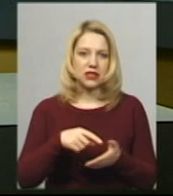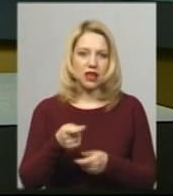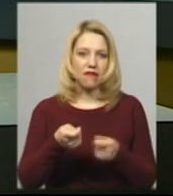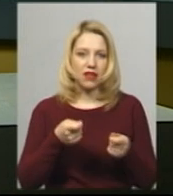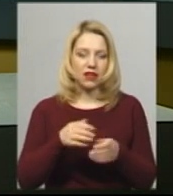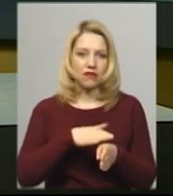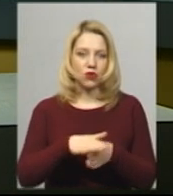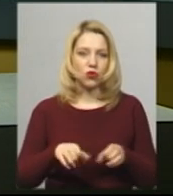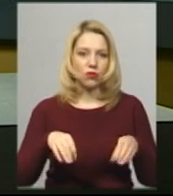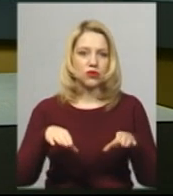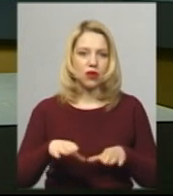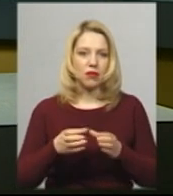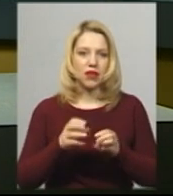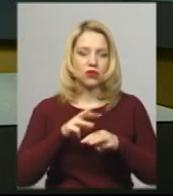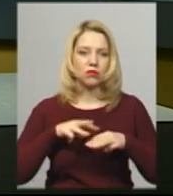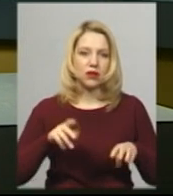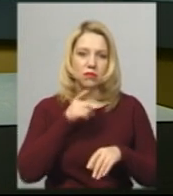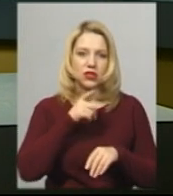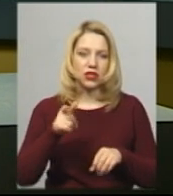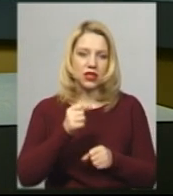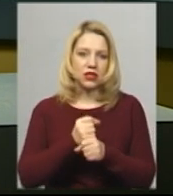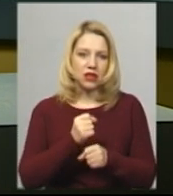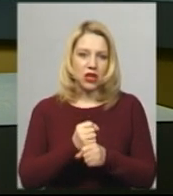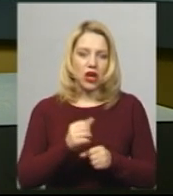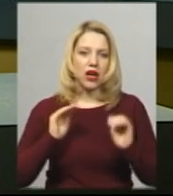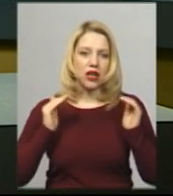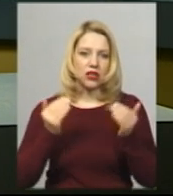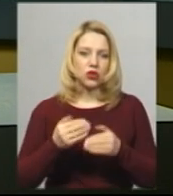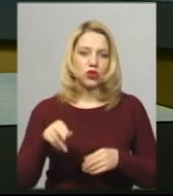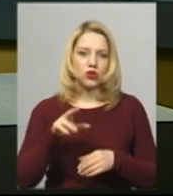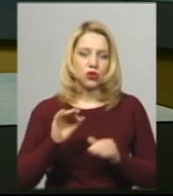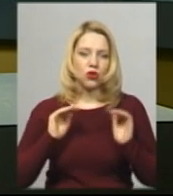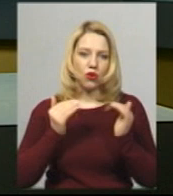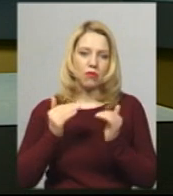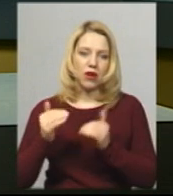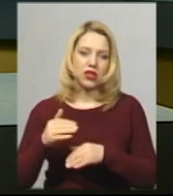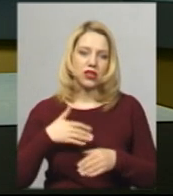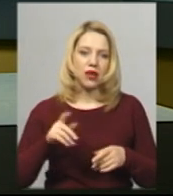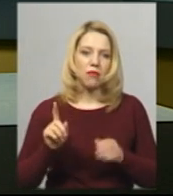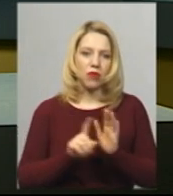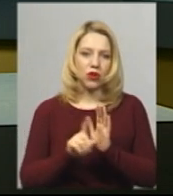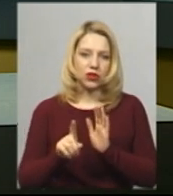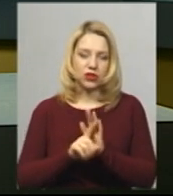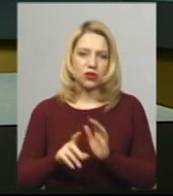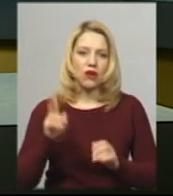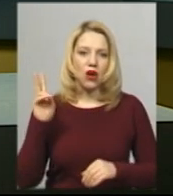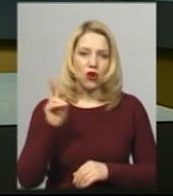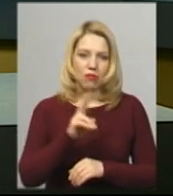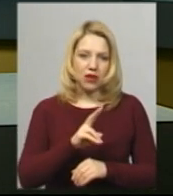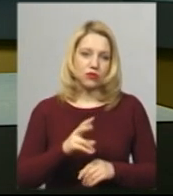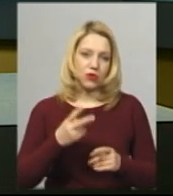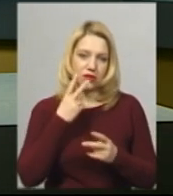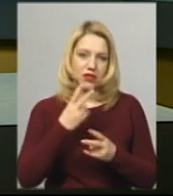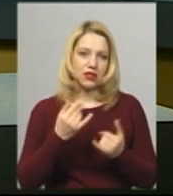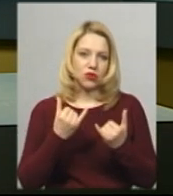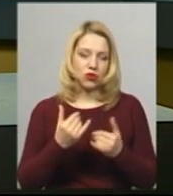постанову Кабінету міністрів під час дії карантину. Як до обмежень на проїзд у громадському транспорті ставляться пасажири, дивіться у сюжеті